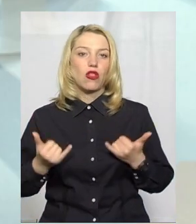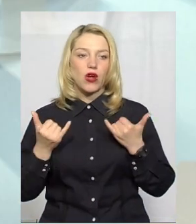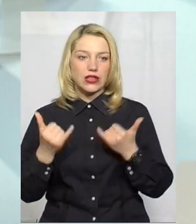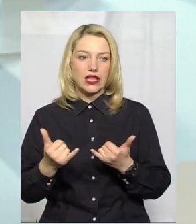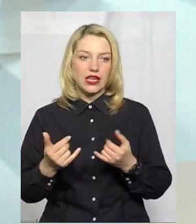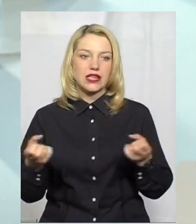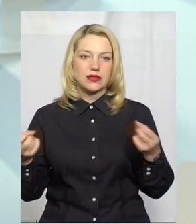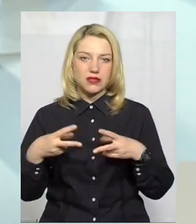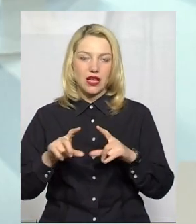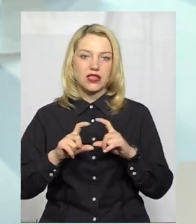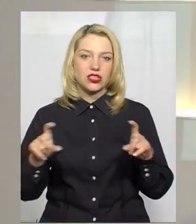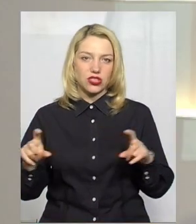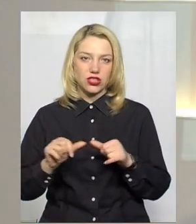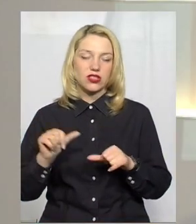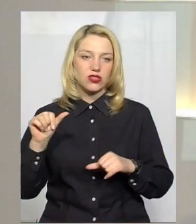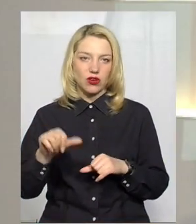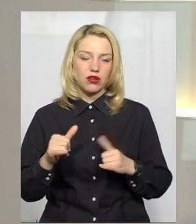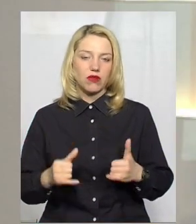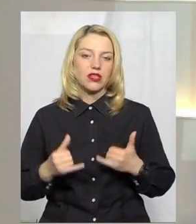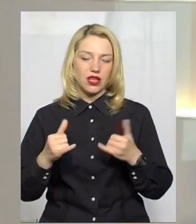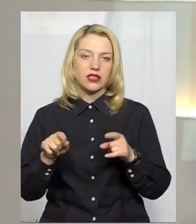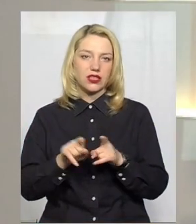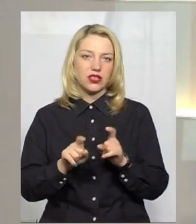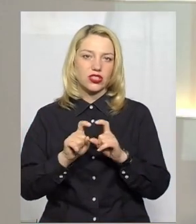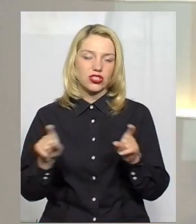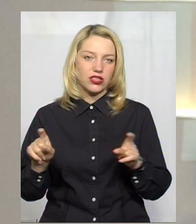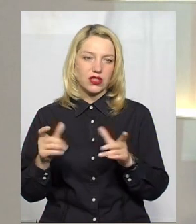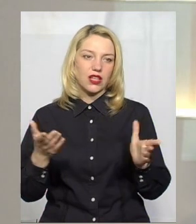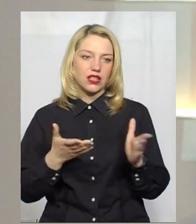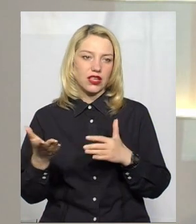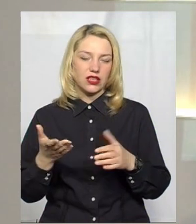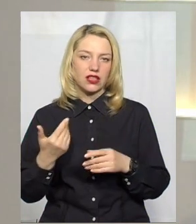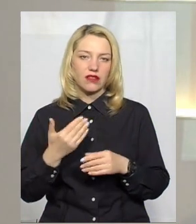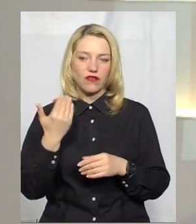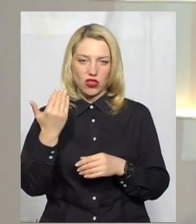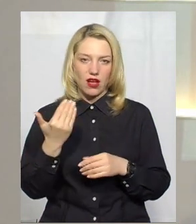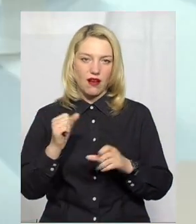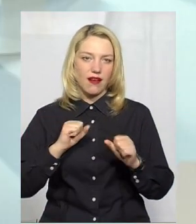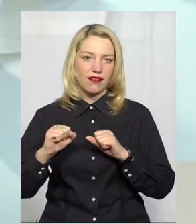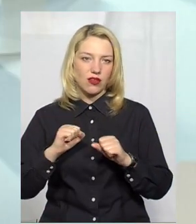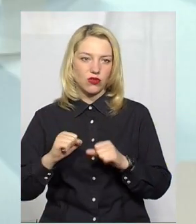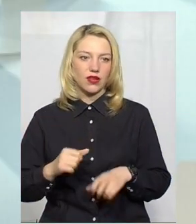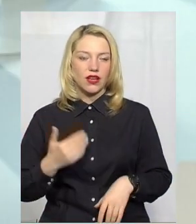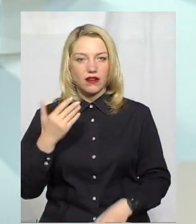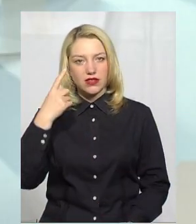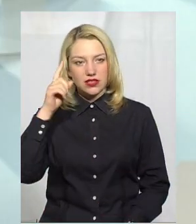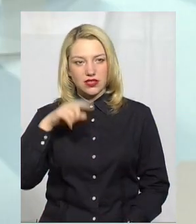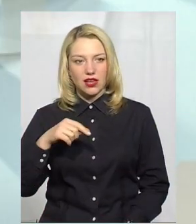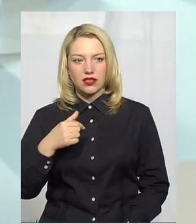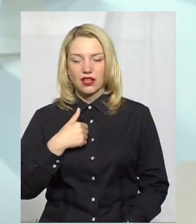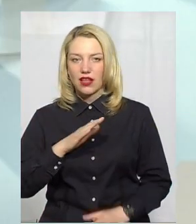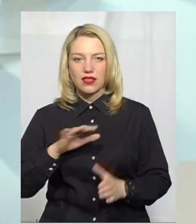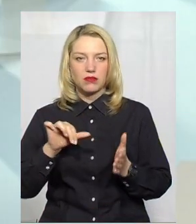спеціальних шкіл, зокрема, для таких шкіл, якою вона керує. Ви знаєте, я не